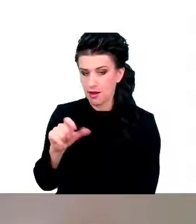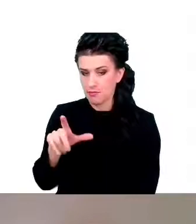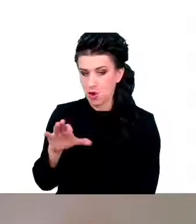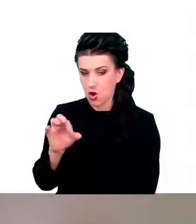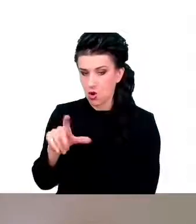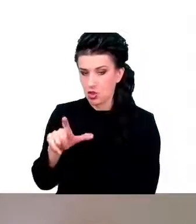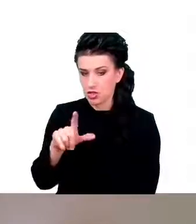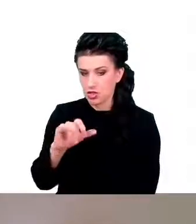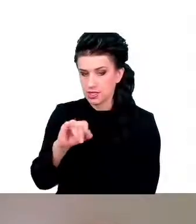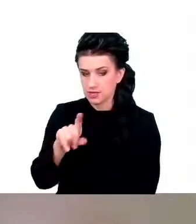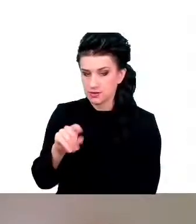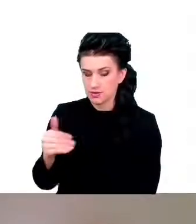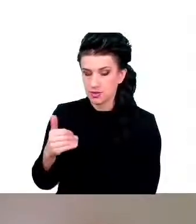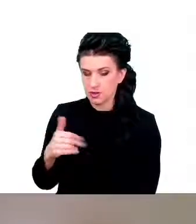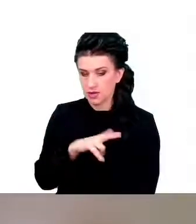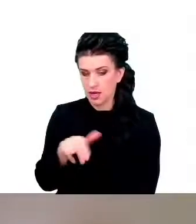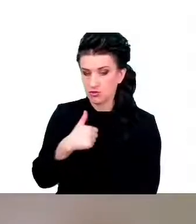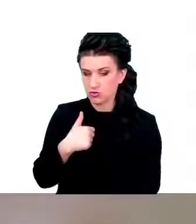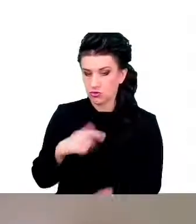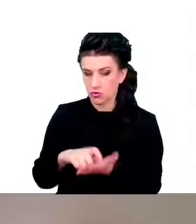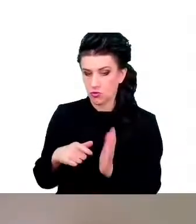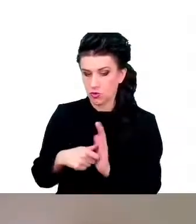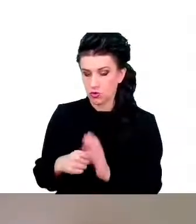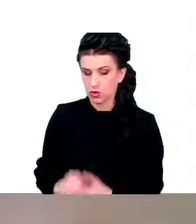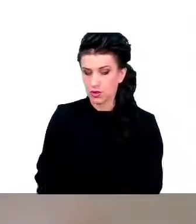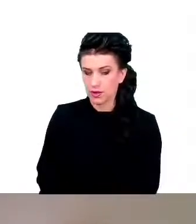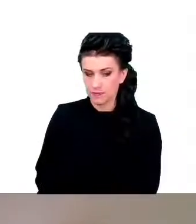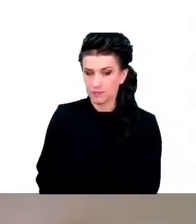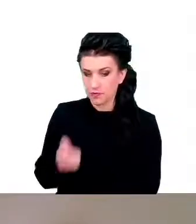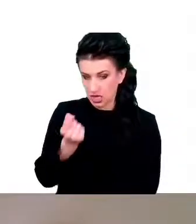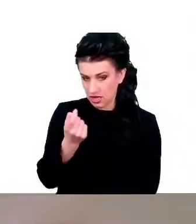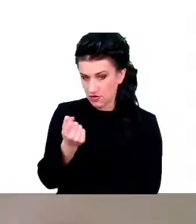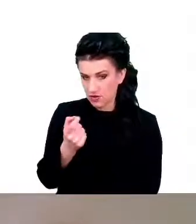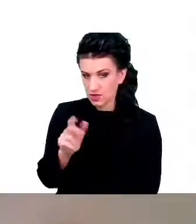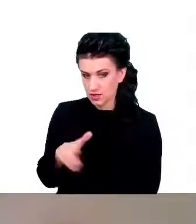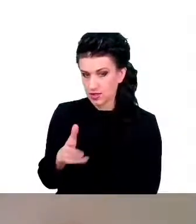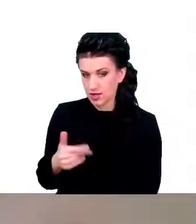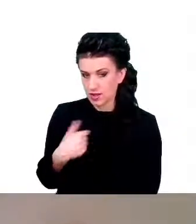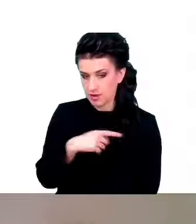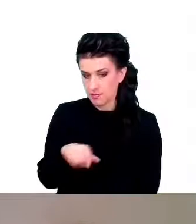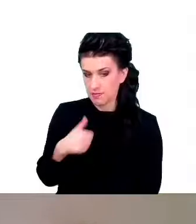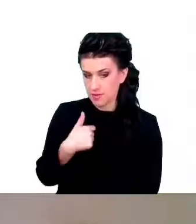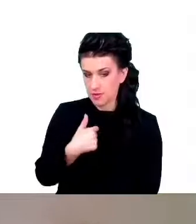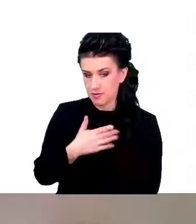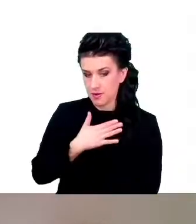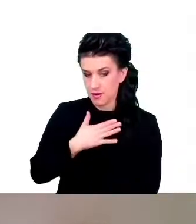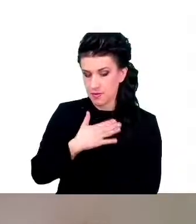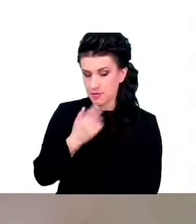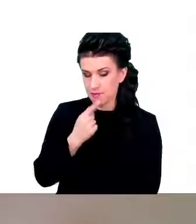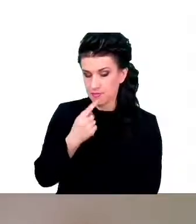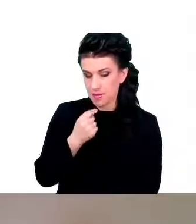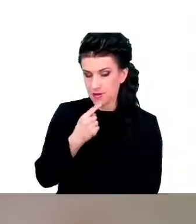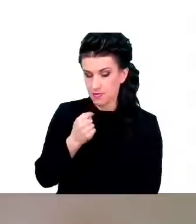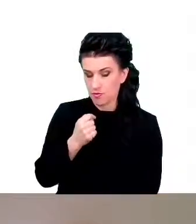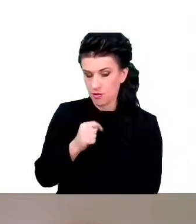w momencie, w którym my przyjmujemy mniej glukozy, mamy mniej insuliny, ta insulina